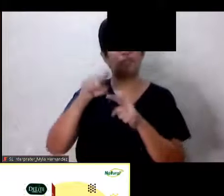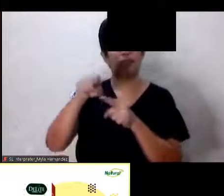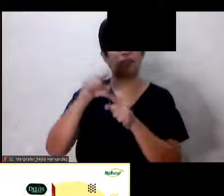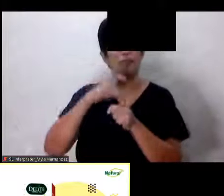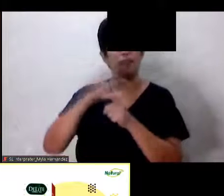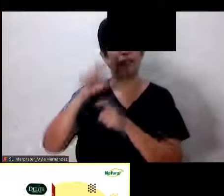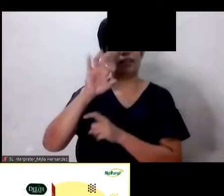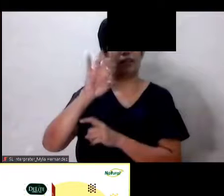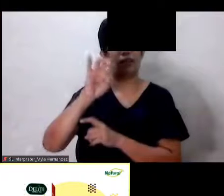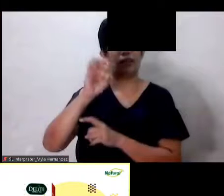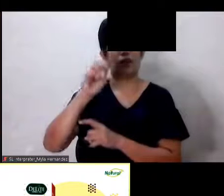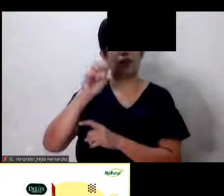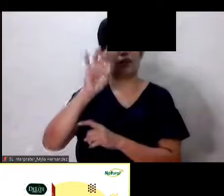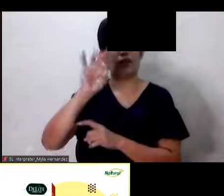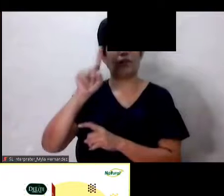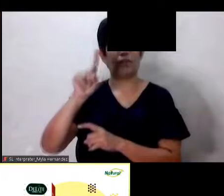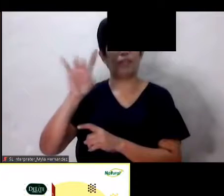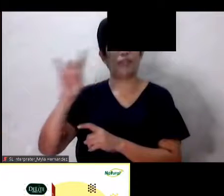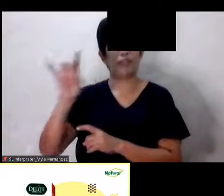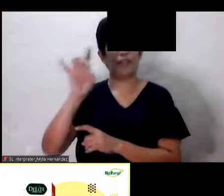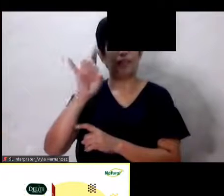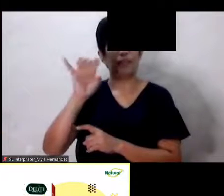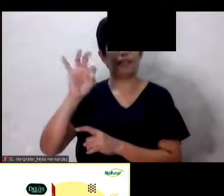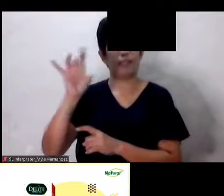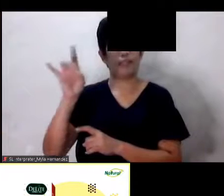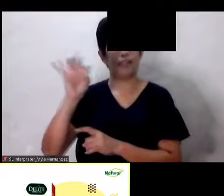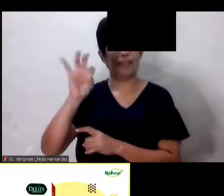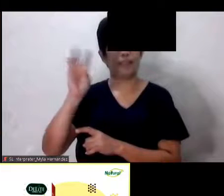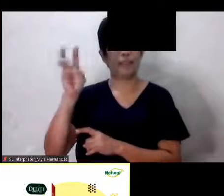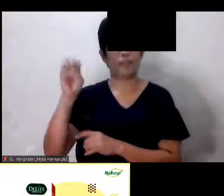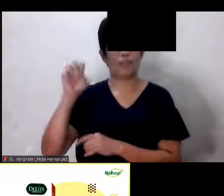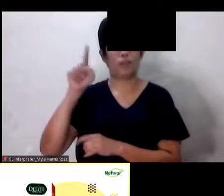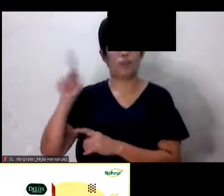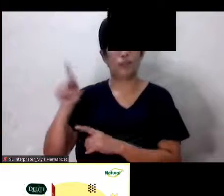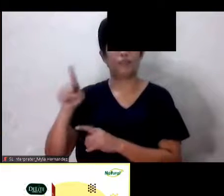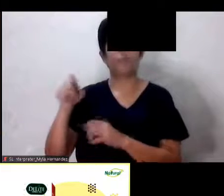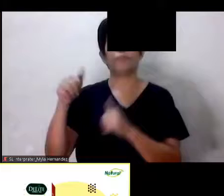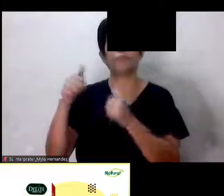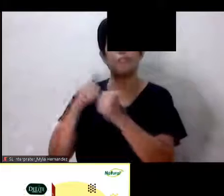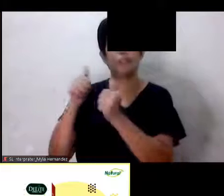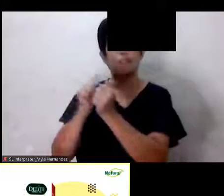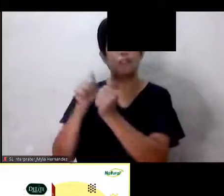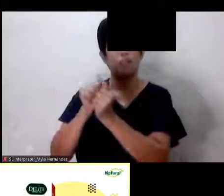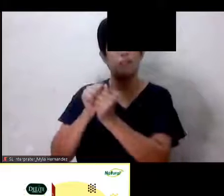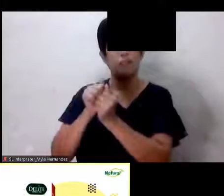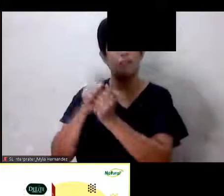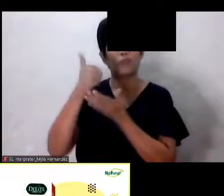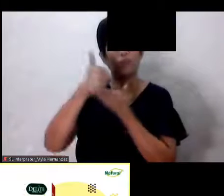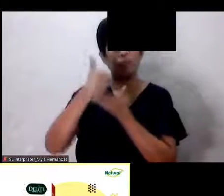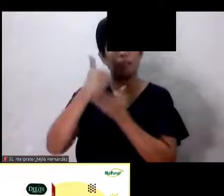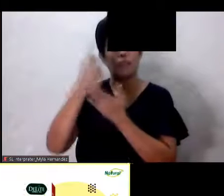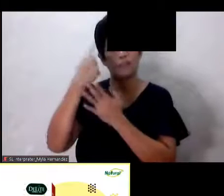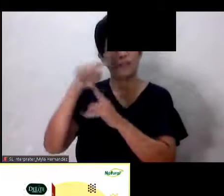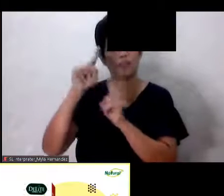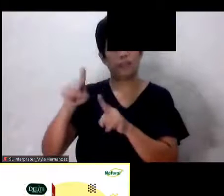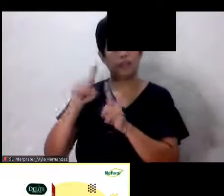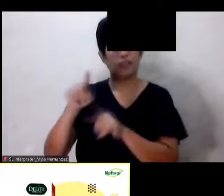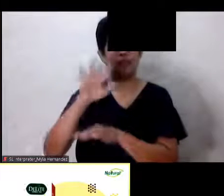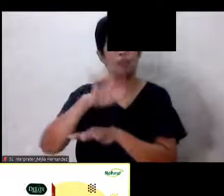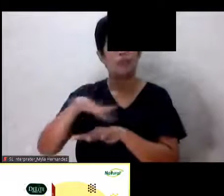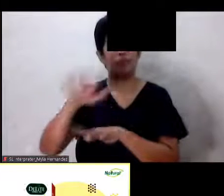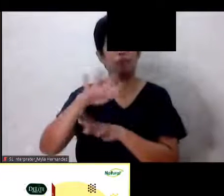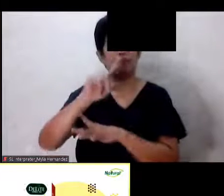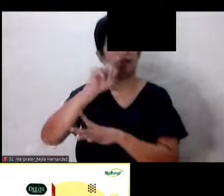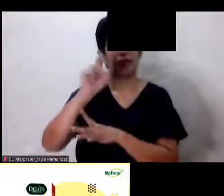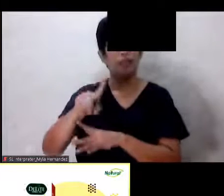8989601 Ang aming kasamang Vincent Ay tutulungan kayo Para Tuganan Ang iyong katanungan Tungkol doon sa